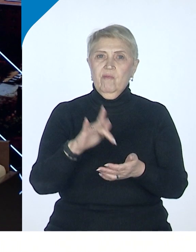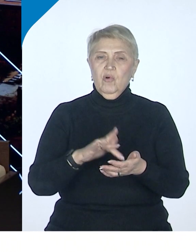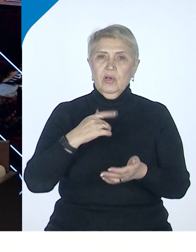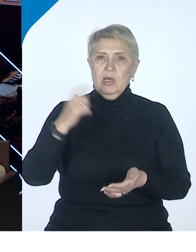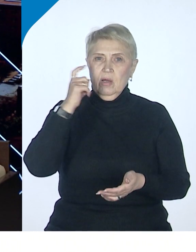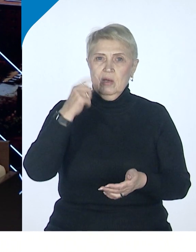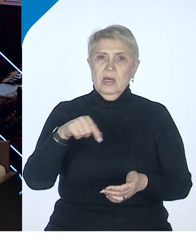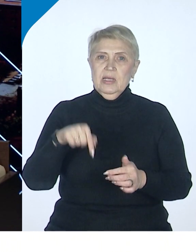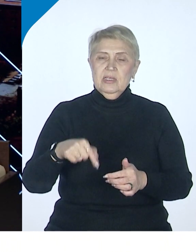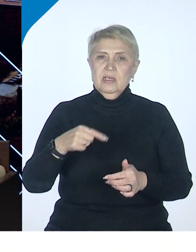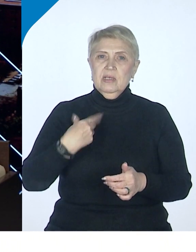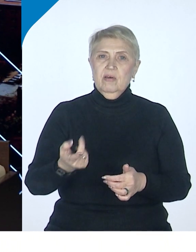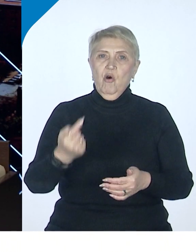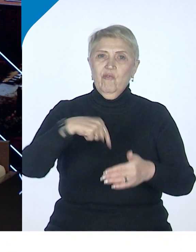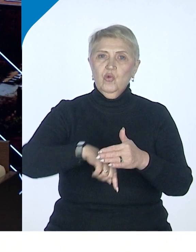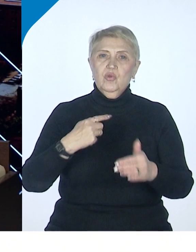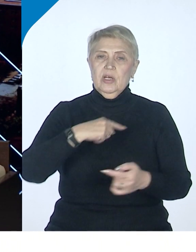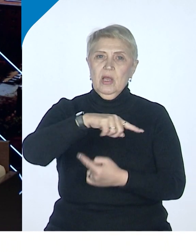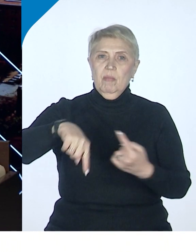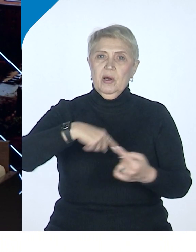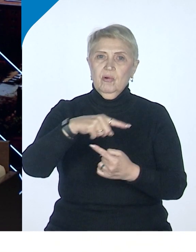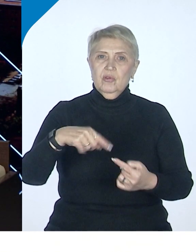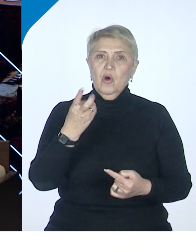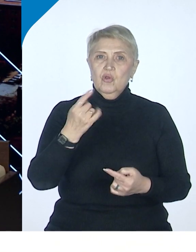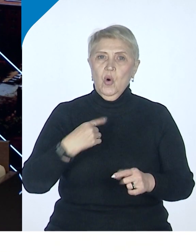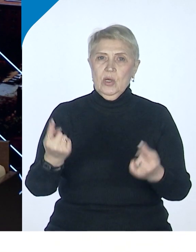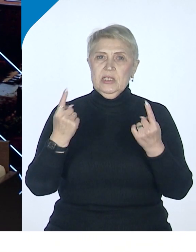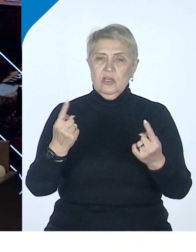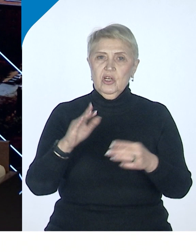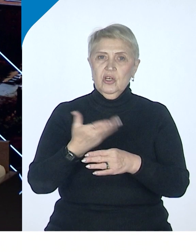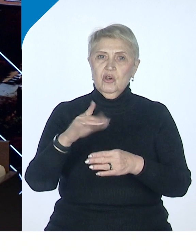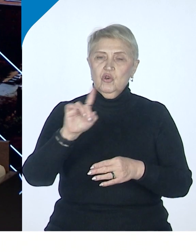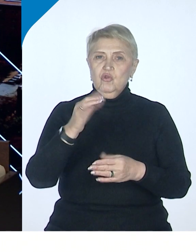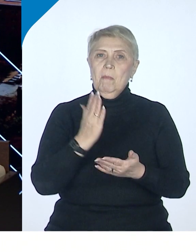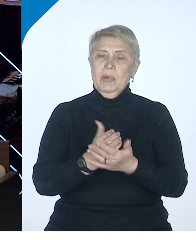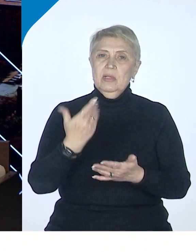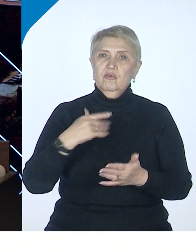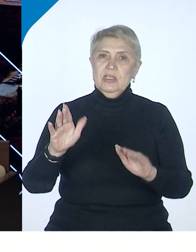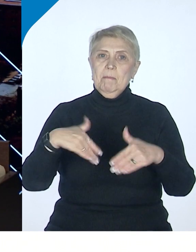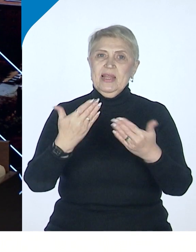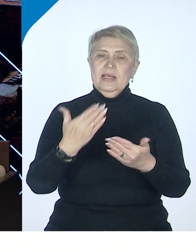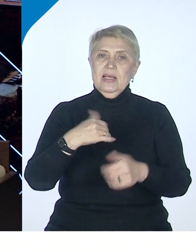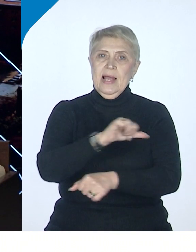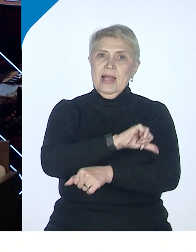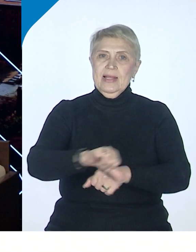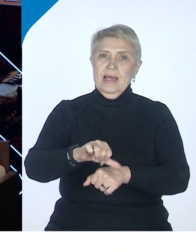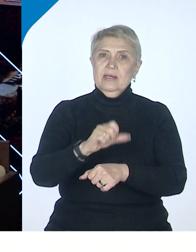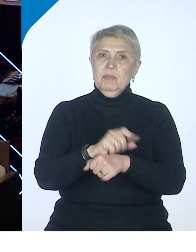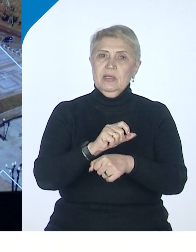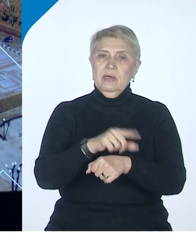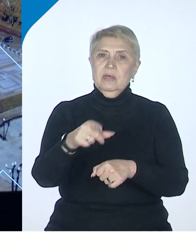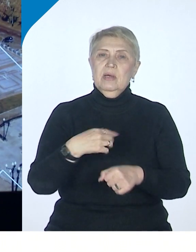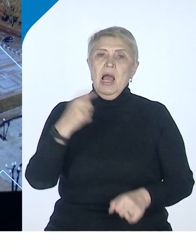внутренний оборот, но значительная часть того, что будет предназначено для экспорта, оно пойдет в этом направлении.